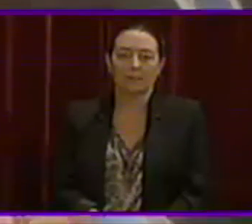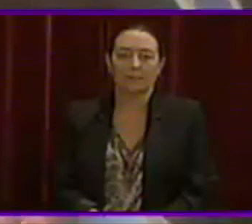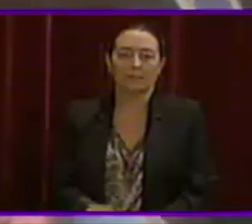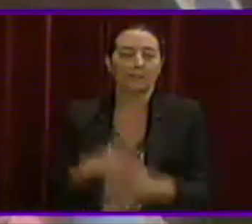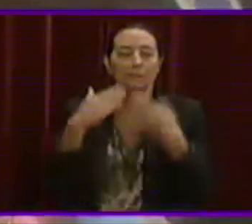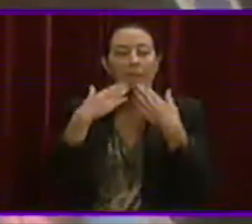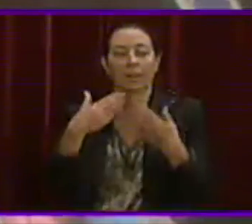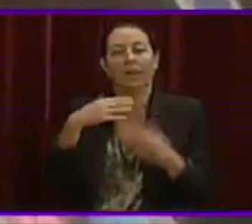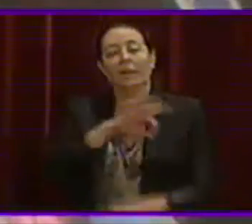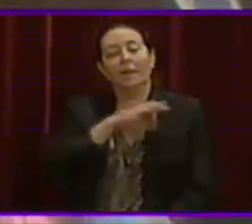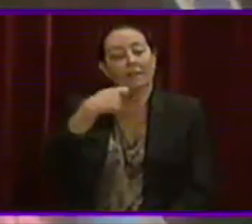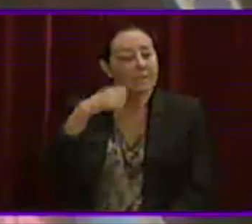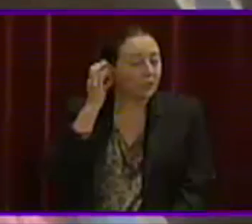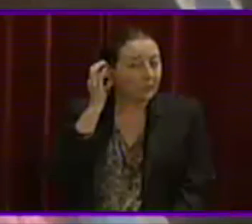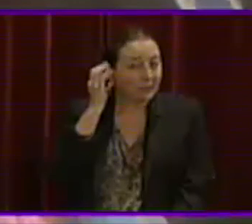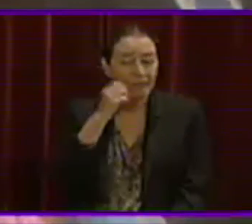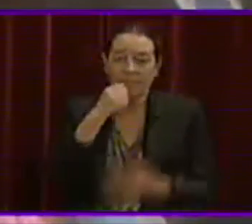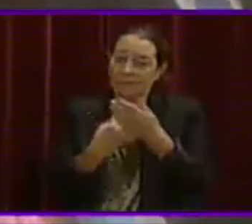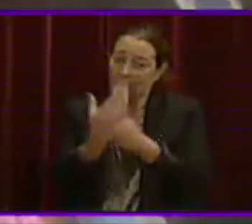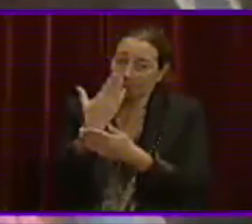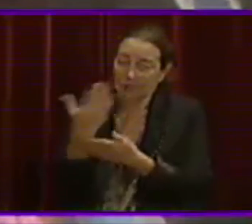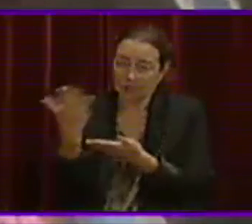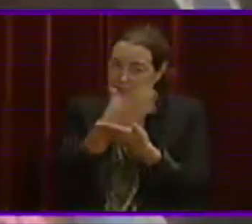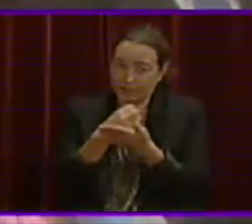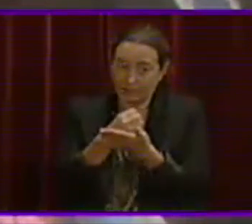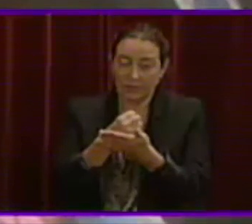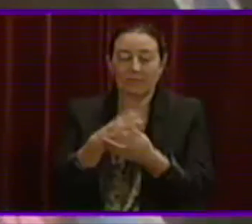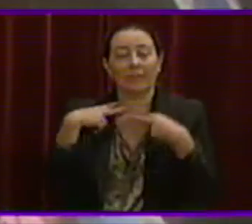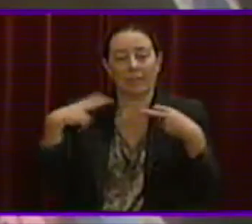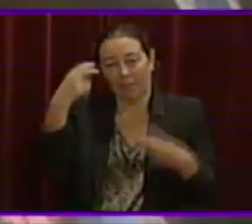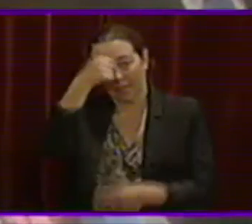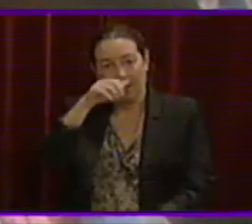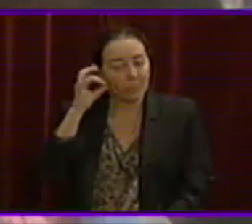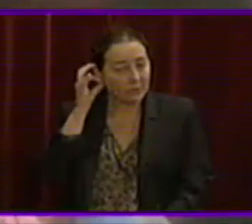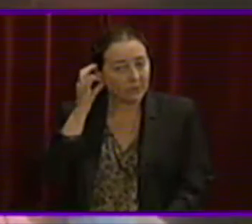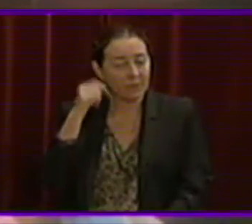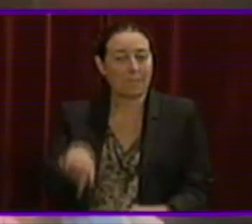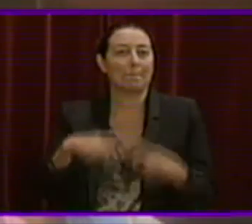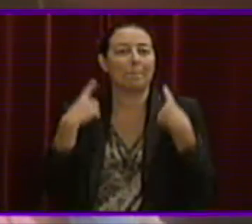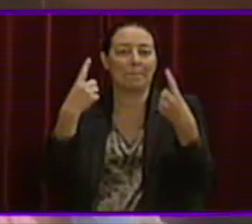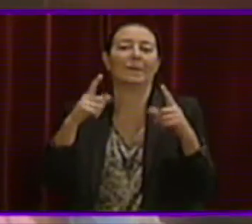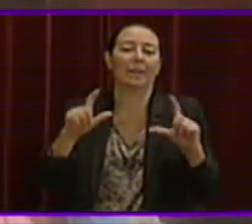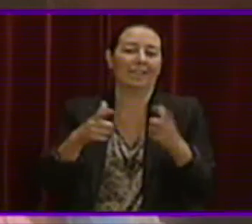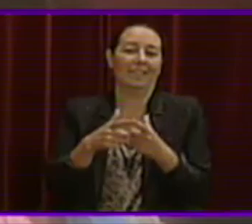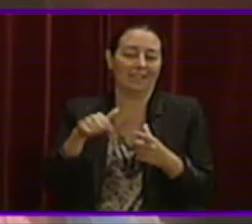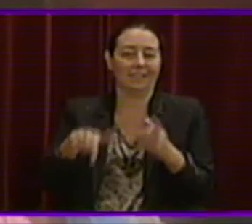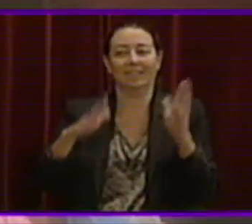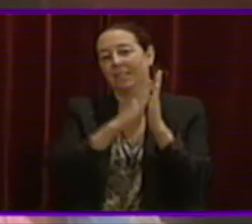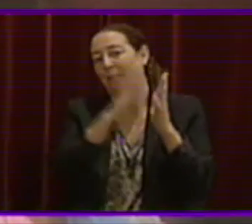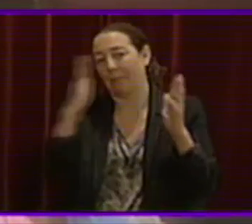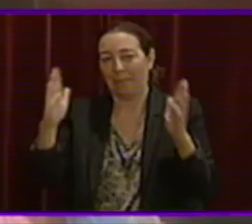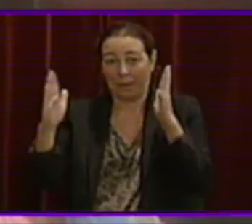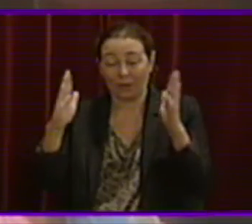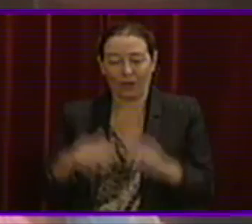Gràcies, senyora presidenta. Bon dia a tots, diputats i diputades, en aquest primer pla d'aquest període. Senyor